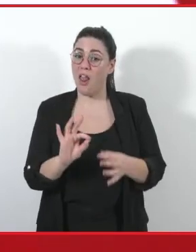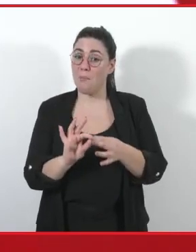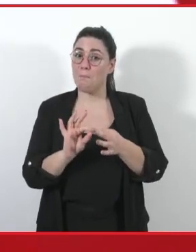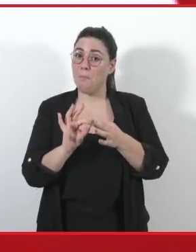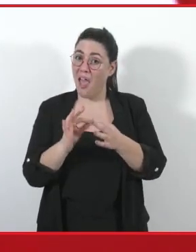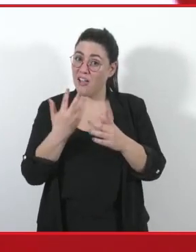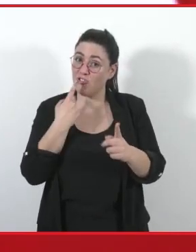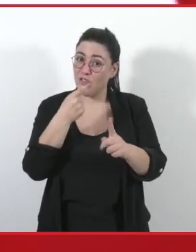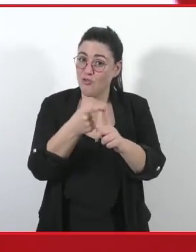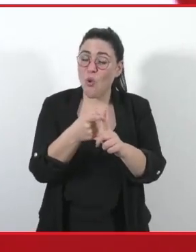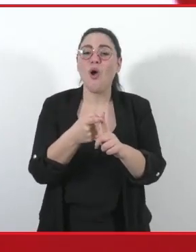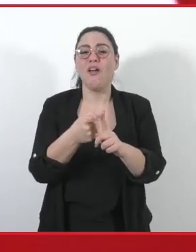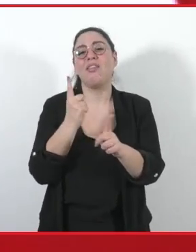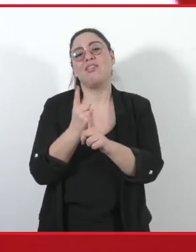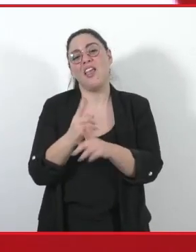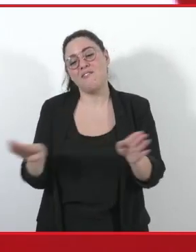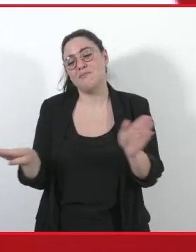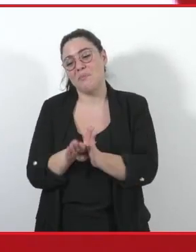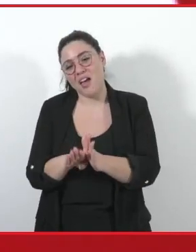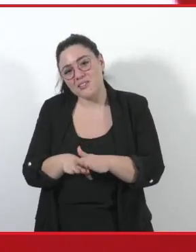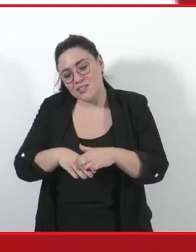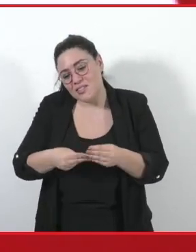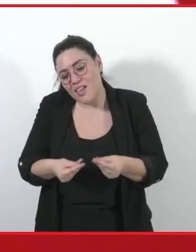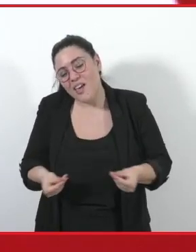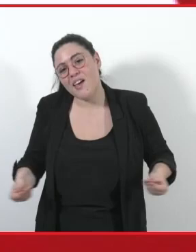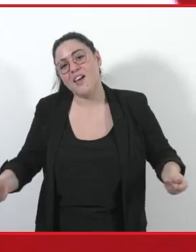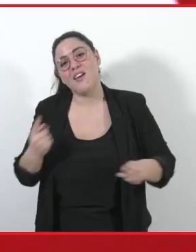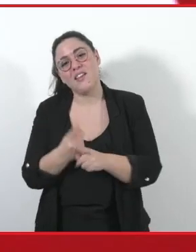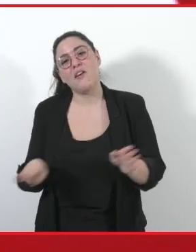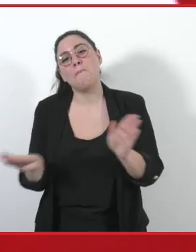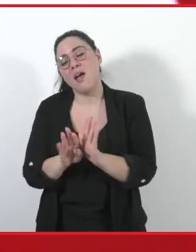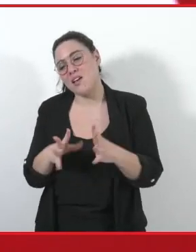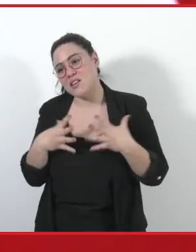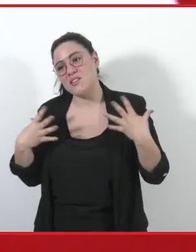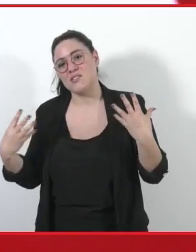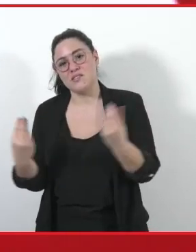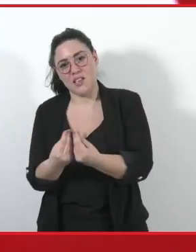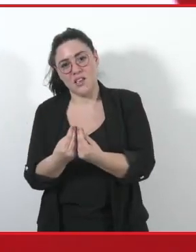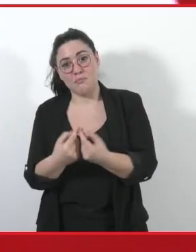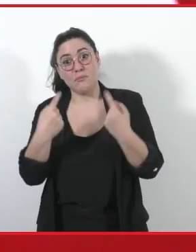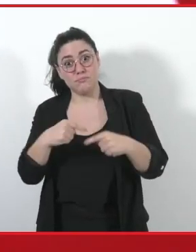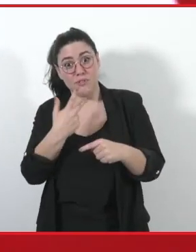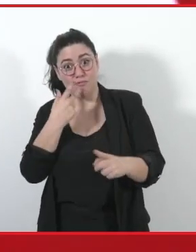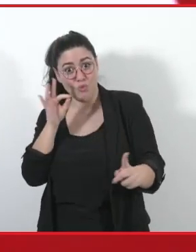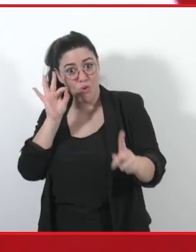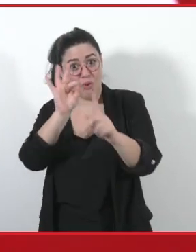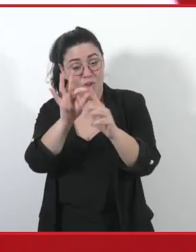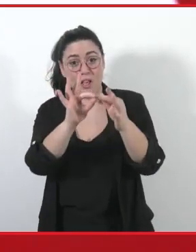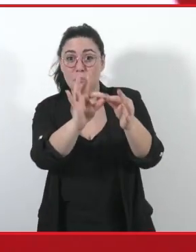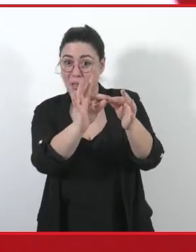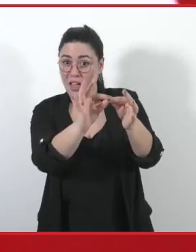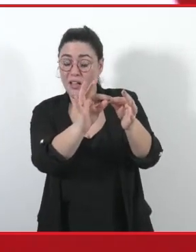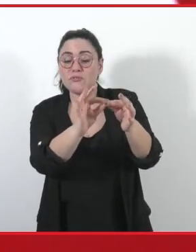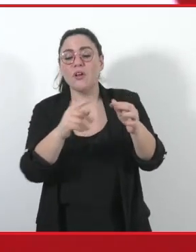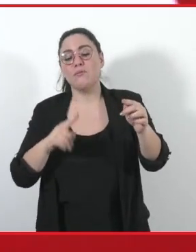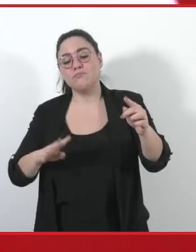costruisce insieme. Così sarà del resto se vorremmo la pace. Essa potrà essere soltanto la somma